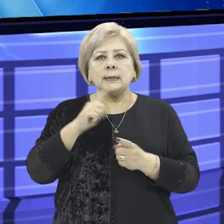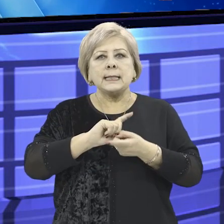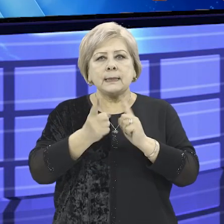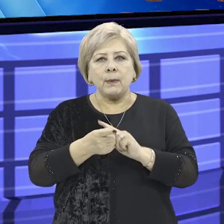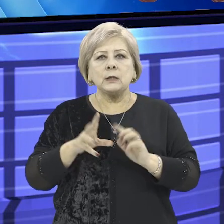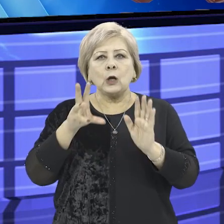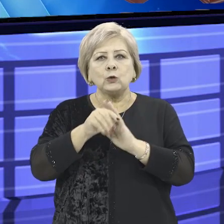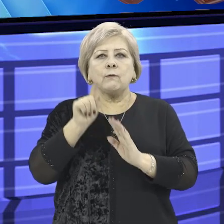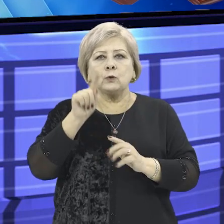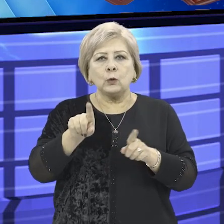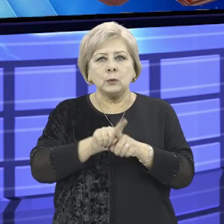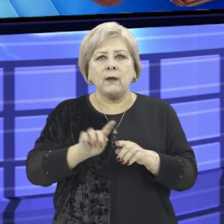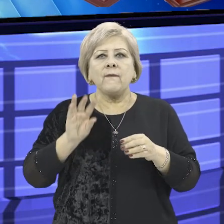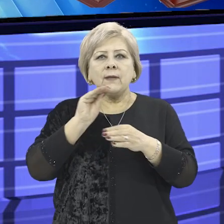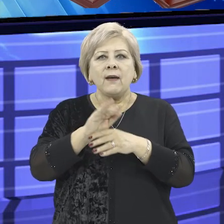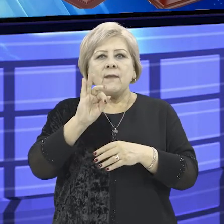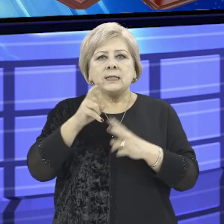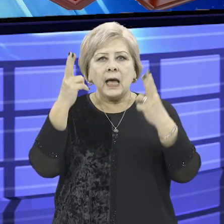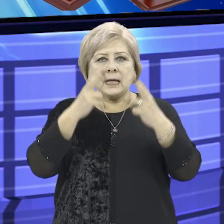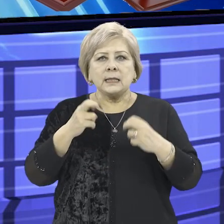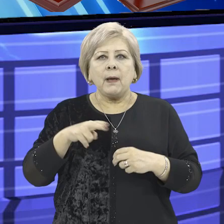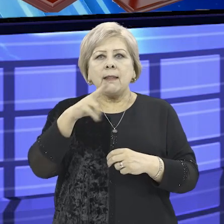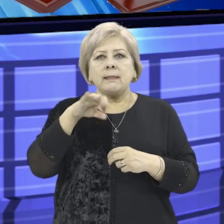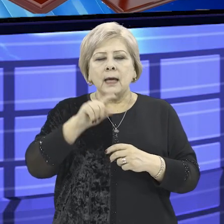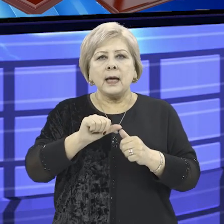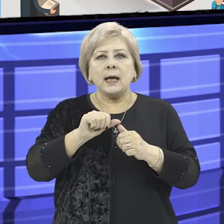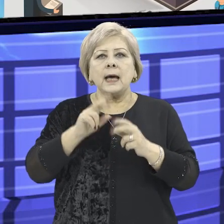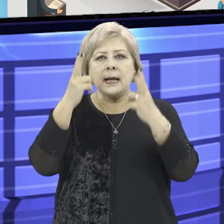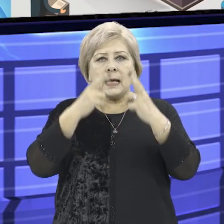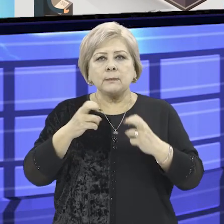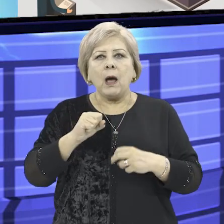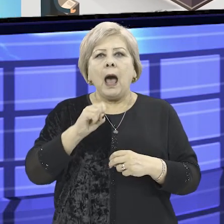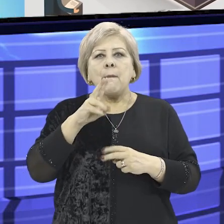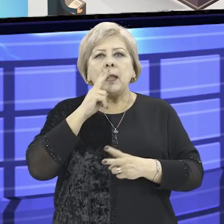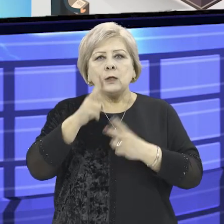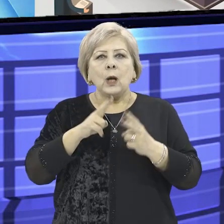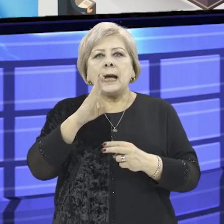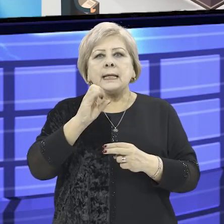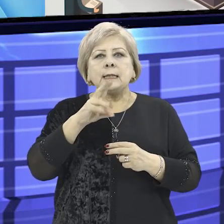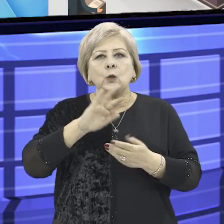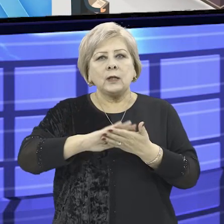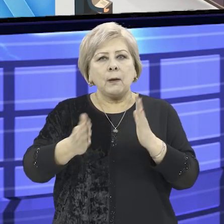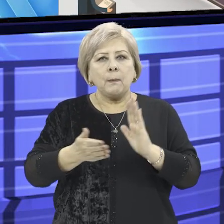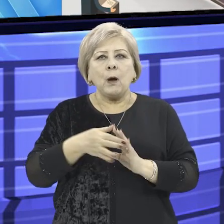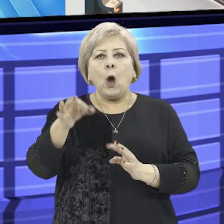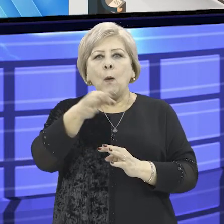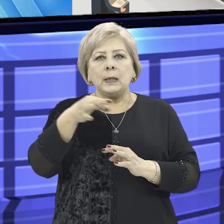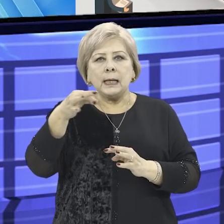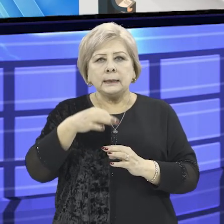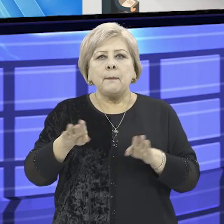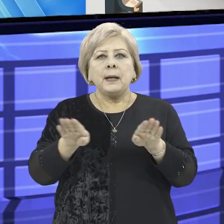Одно из изменений заключается в том, что введена фаза рассмотрения дел, рассмотренных в апелляционном или кассационном порядке